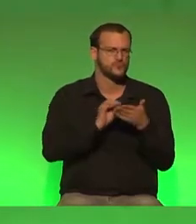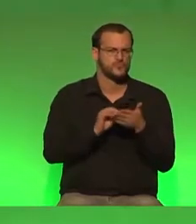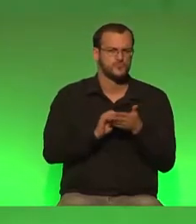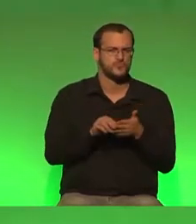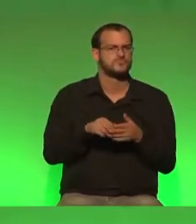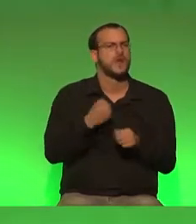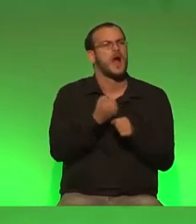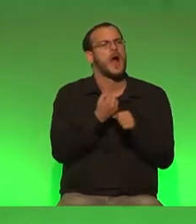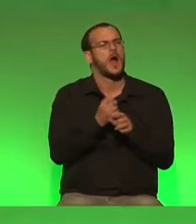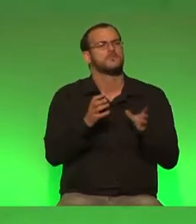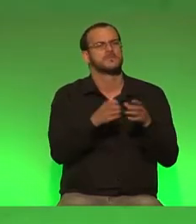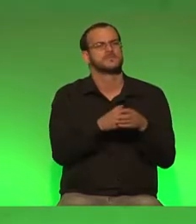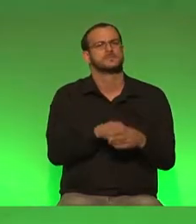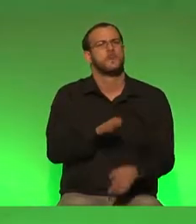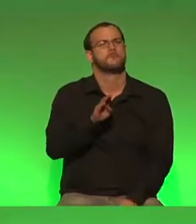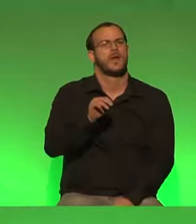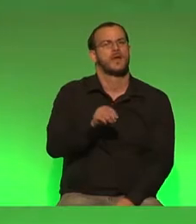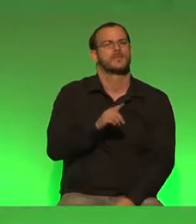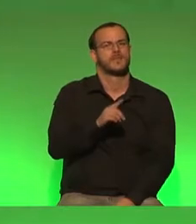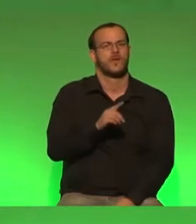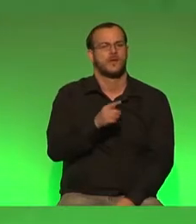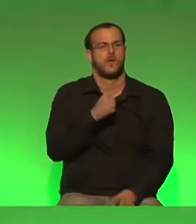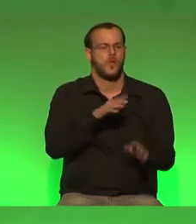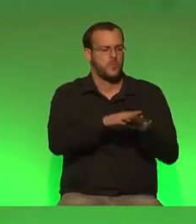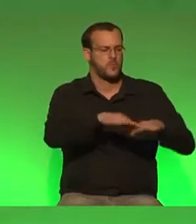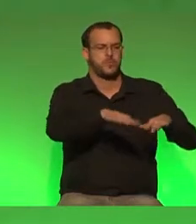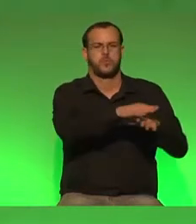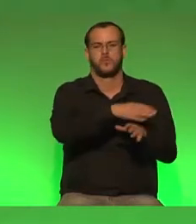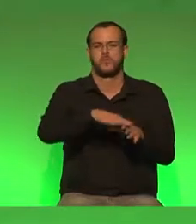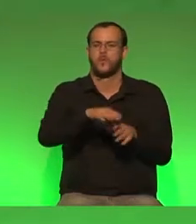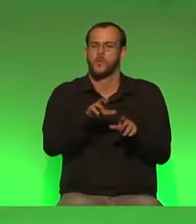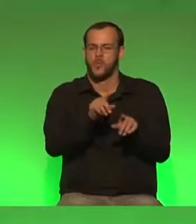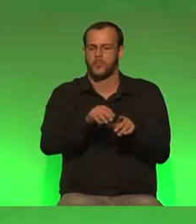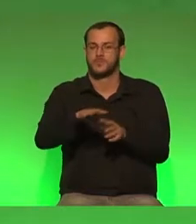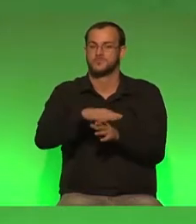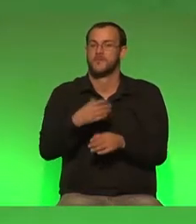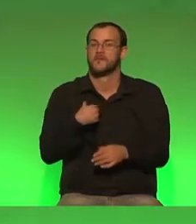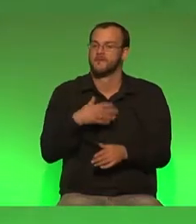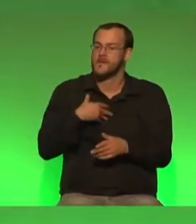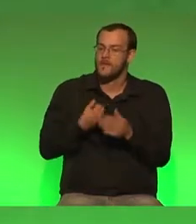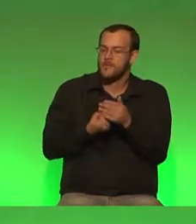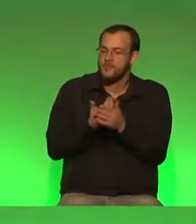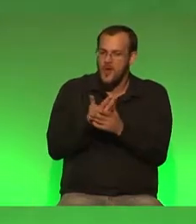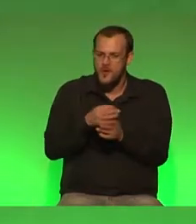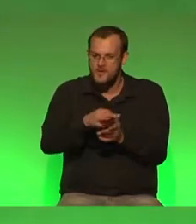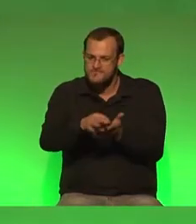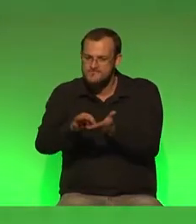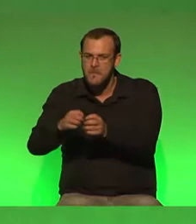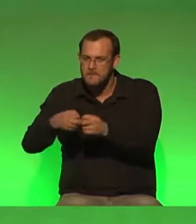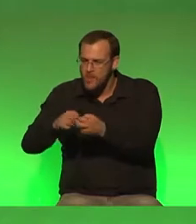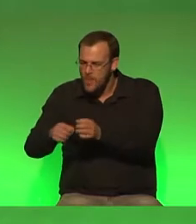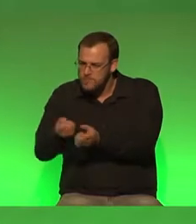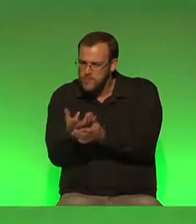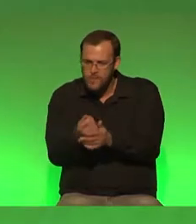Arbeitsgruppe meiner B&D-Kreisgruppe Tümpel und Lurche. Wir legten Biotope an, kartierten